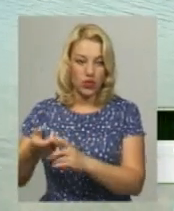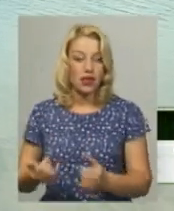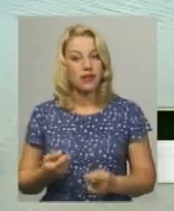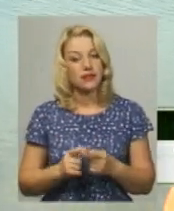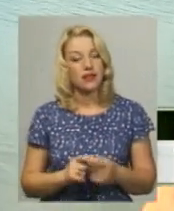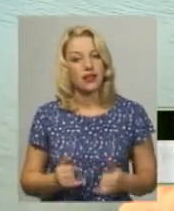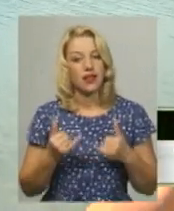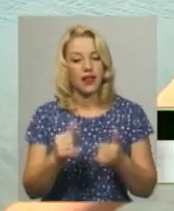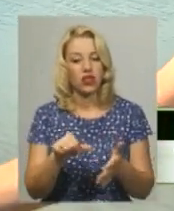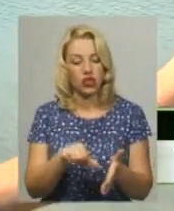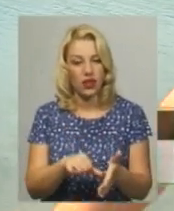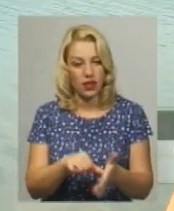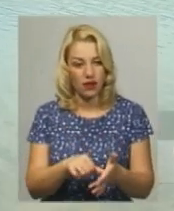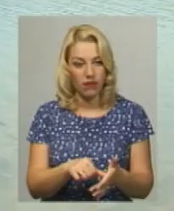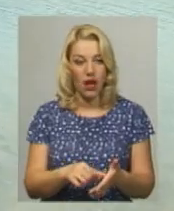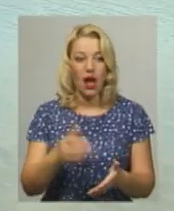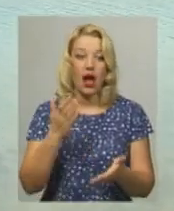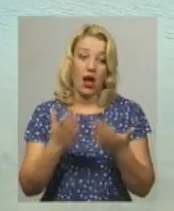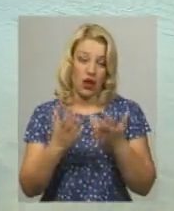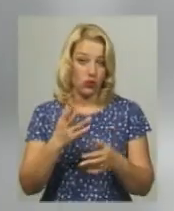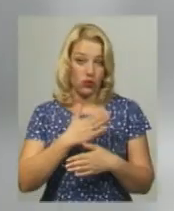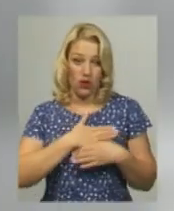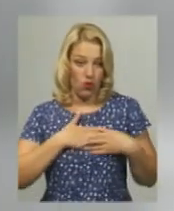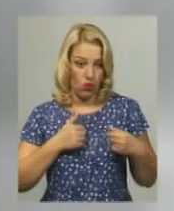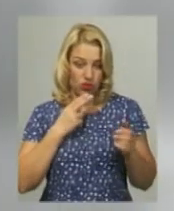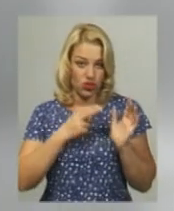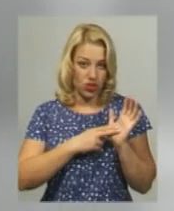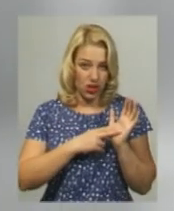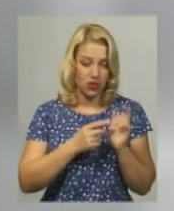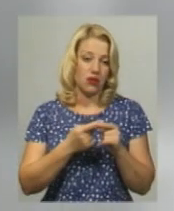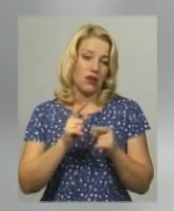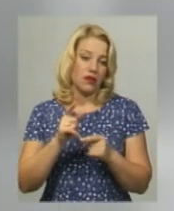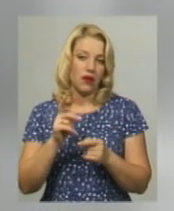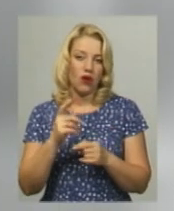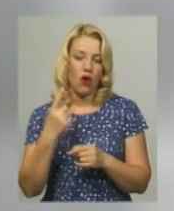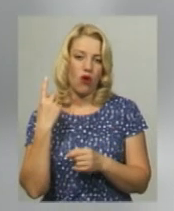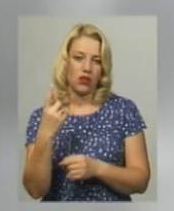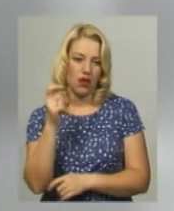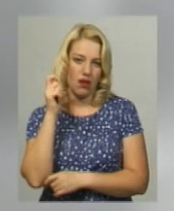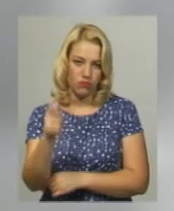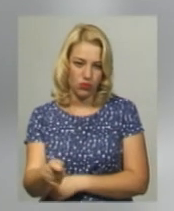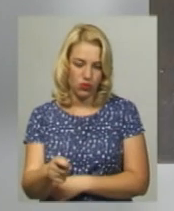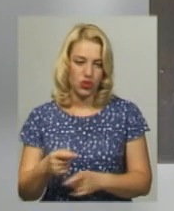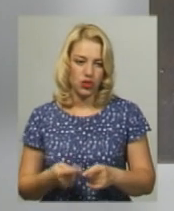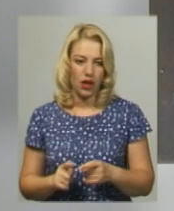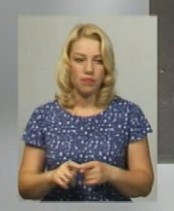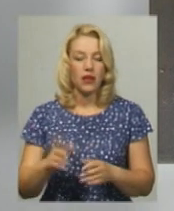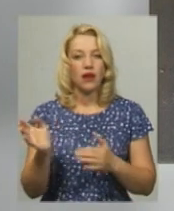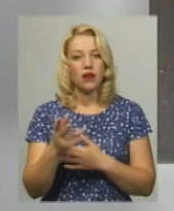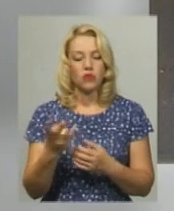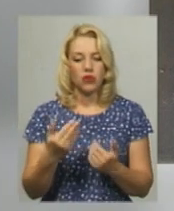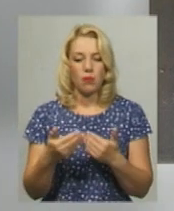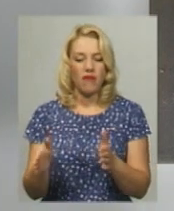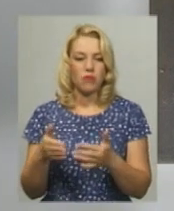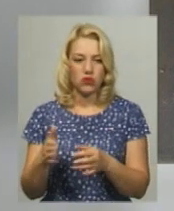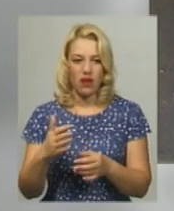в її ряди, один спінінг, будь ласка, ловити. Для всіх рибалок є обмеження рибу менше кілограма випускати. Рибалки кажуть,